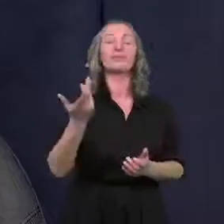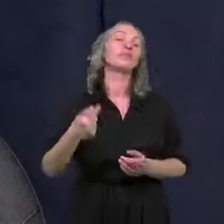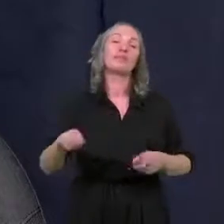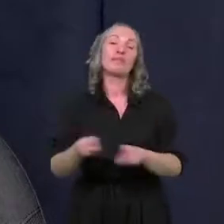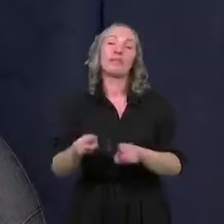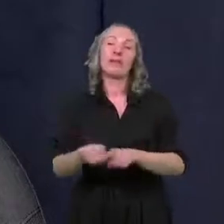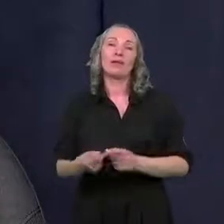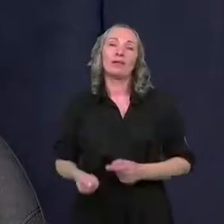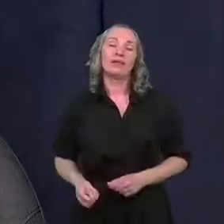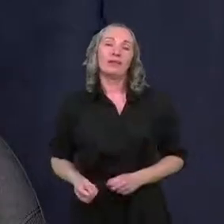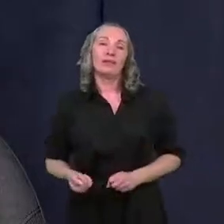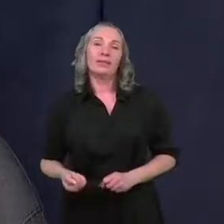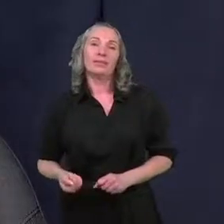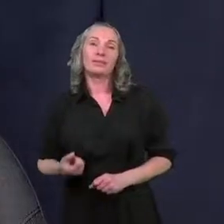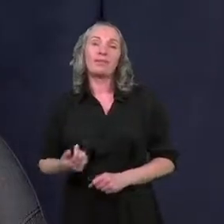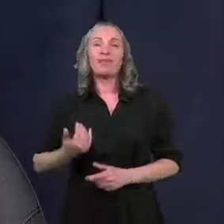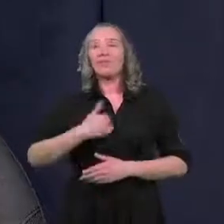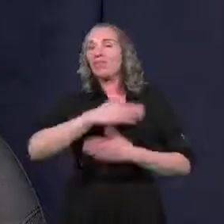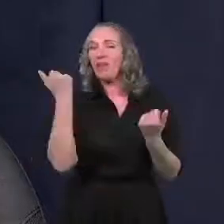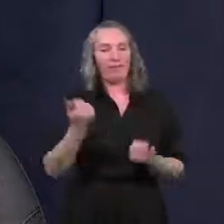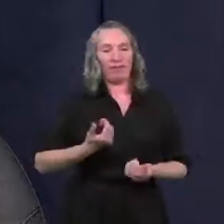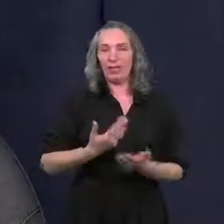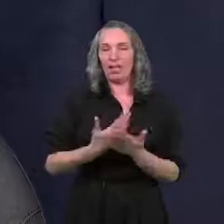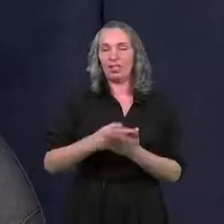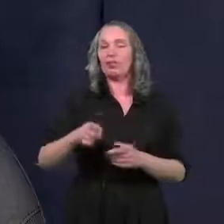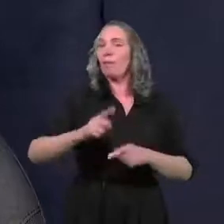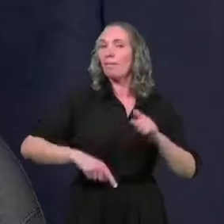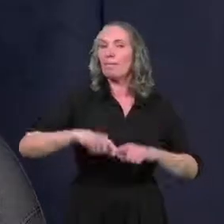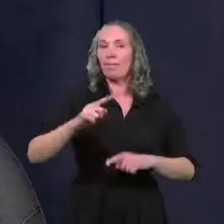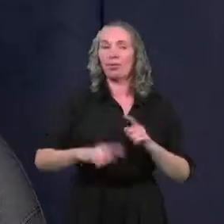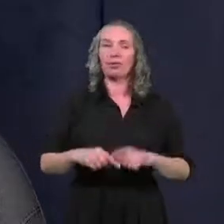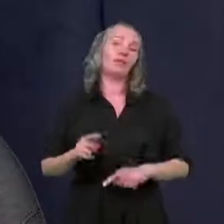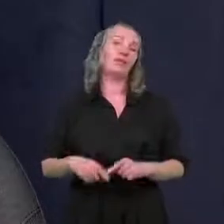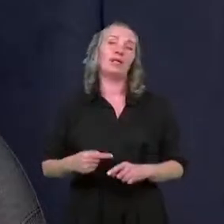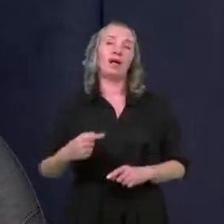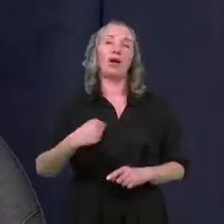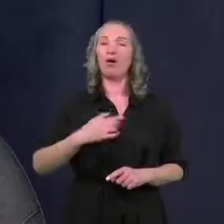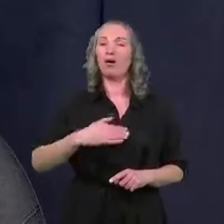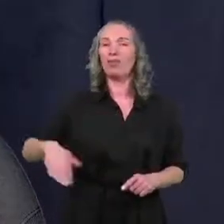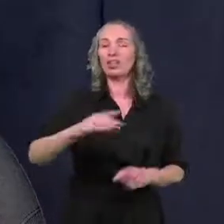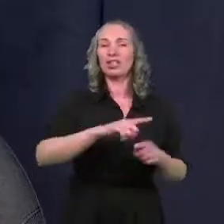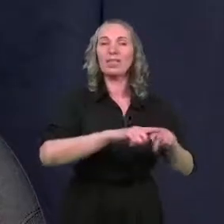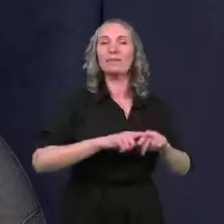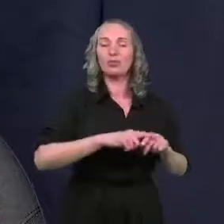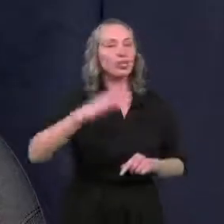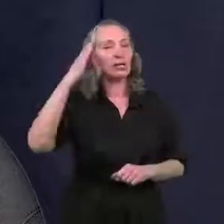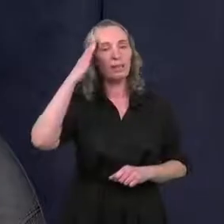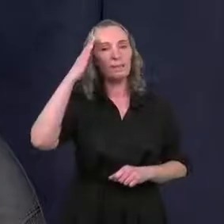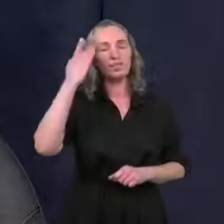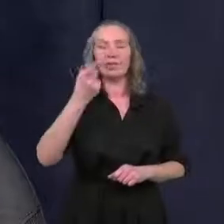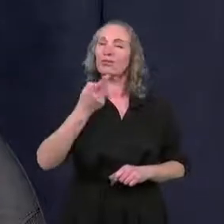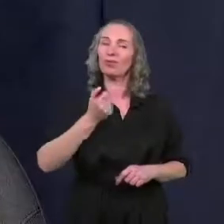też nie wiedzieć czemu rzeczywiście ta polityka, jeśli chodzi o nasze spółdzielnie mieszkaniowe,